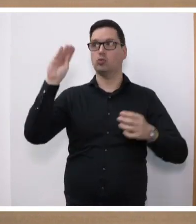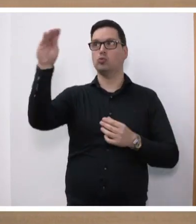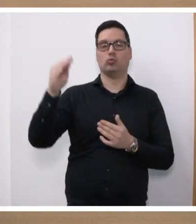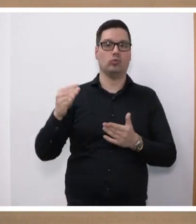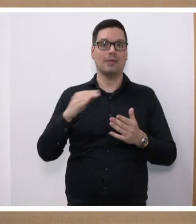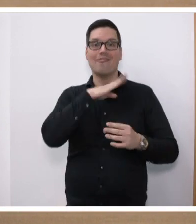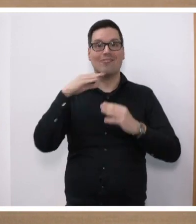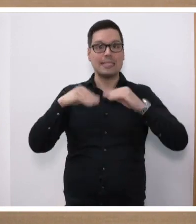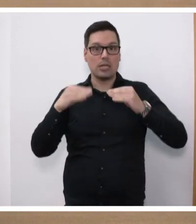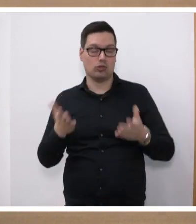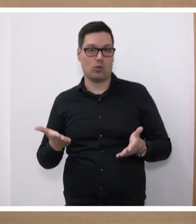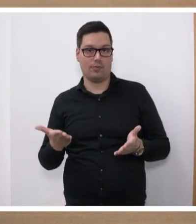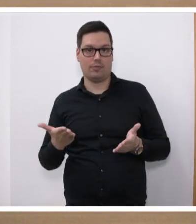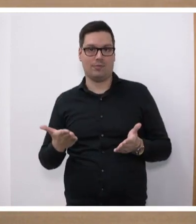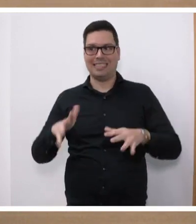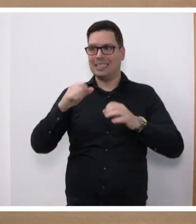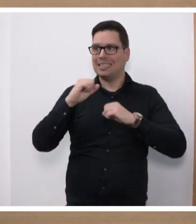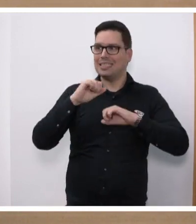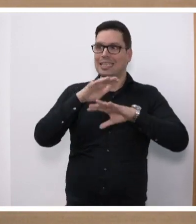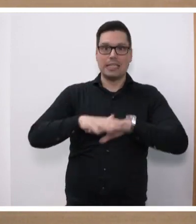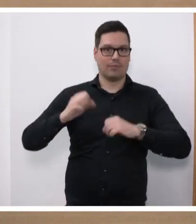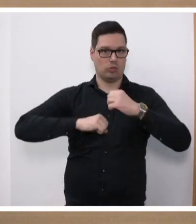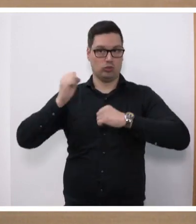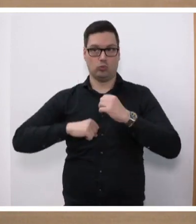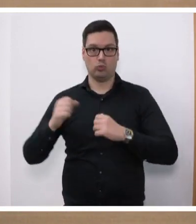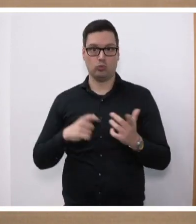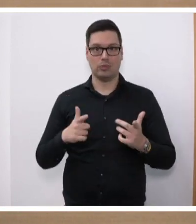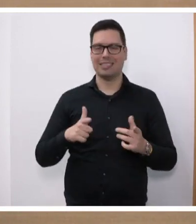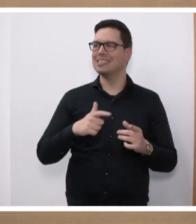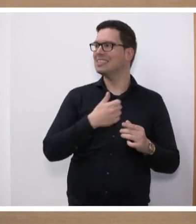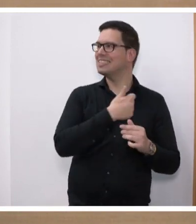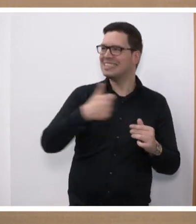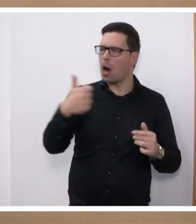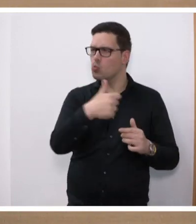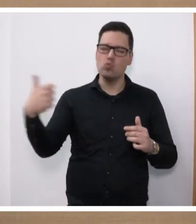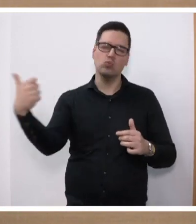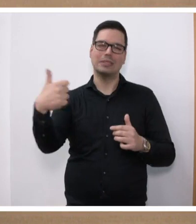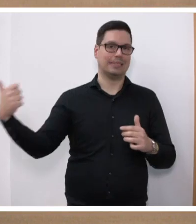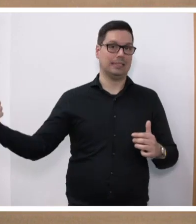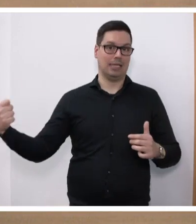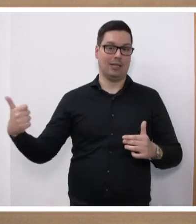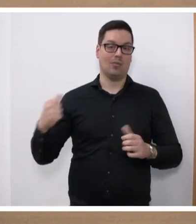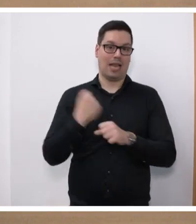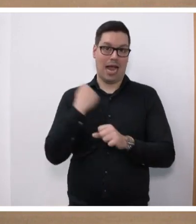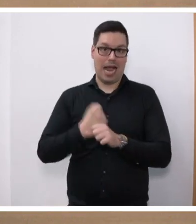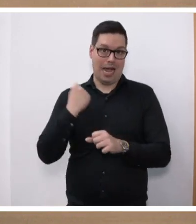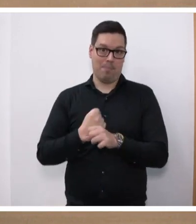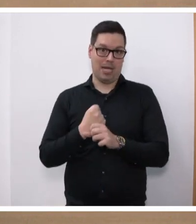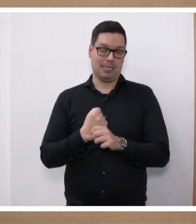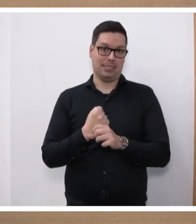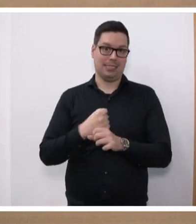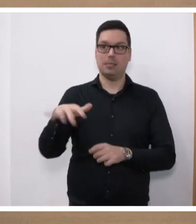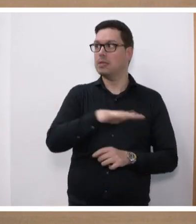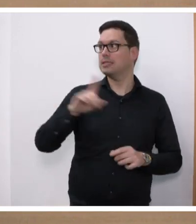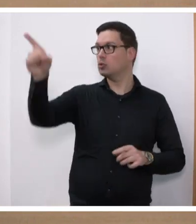eine Nachnutzung dieser Infrastrukturen muss gewährleistet sein. Da hängen Tausende von Arbeitsplätzen bei Energieversorgern in ganz